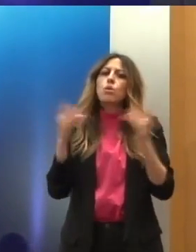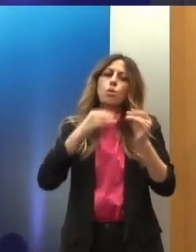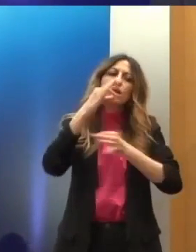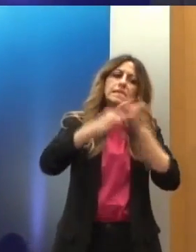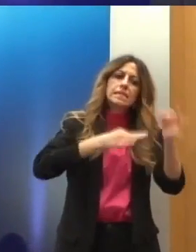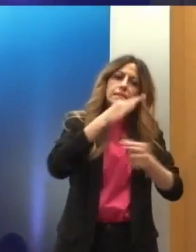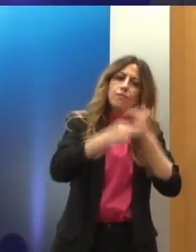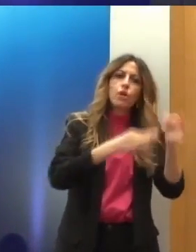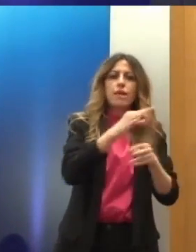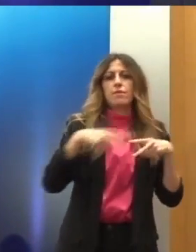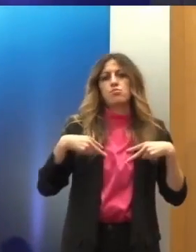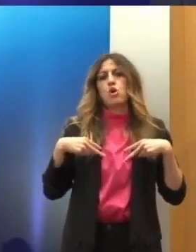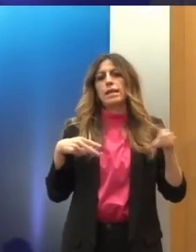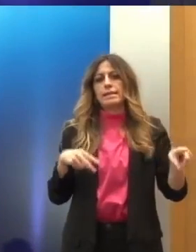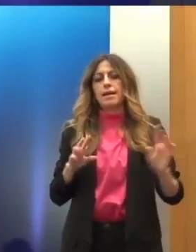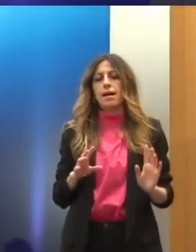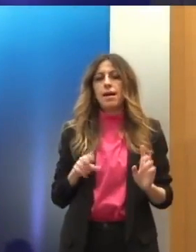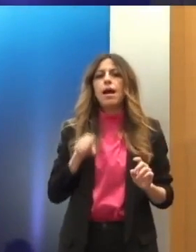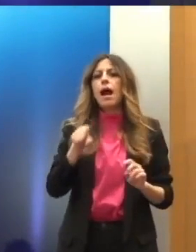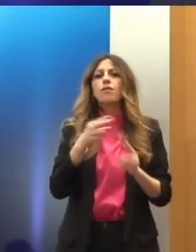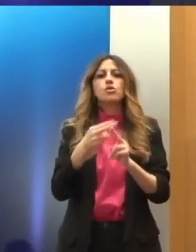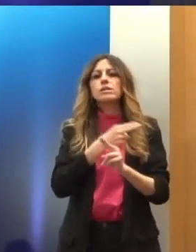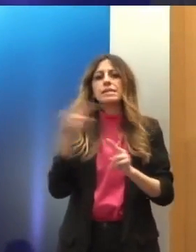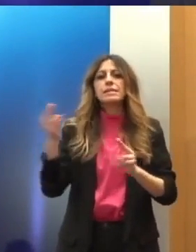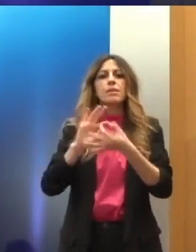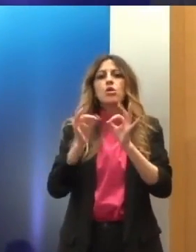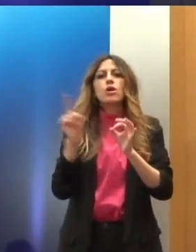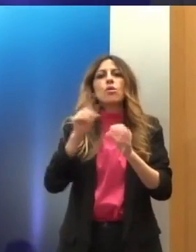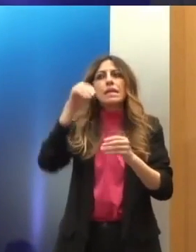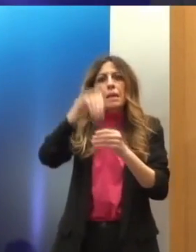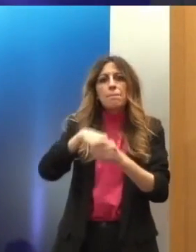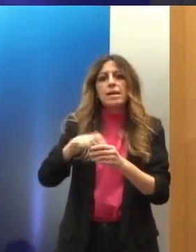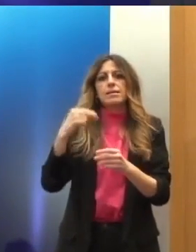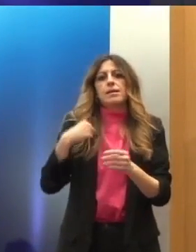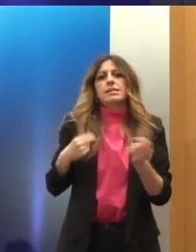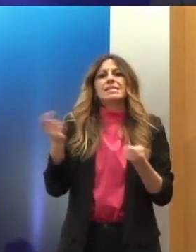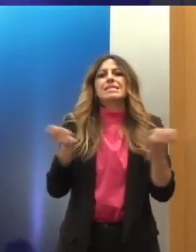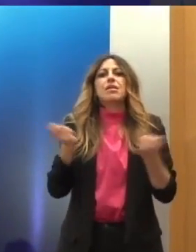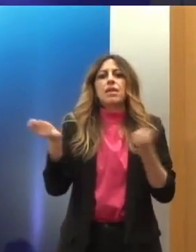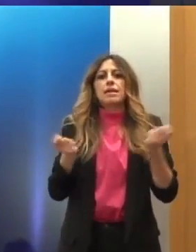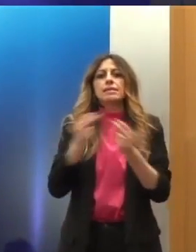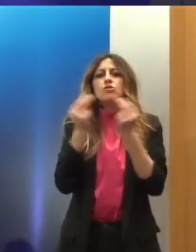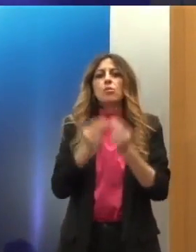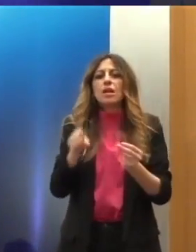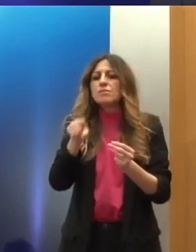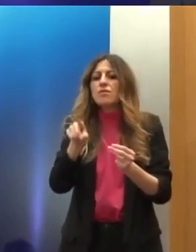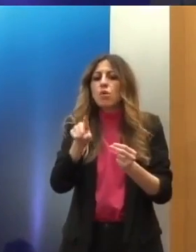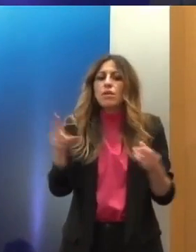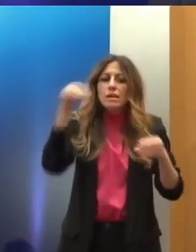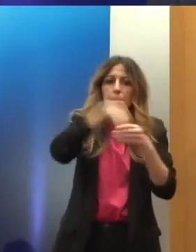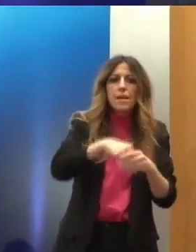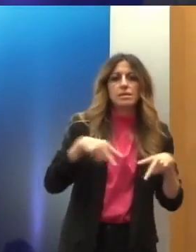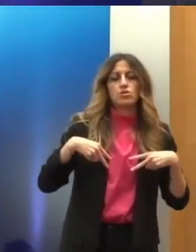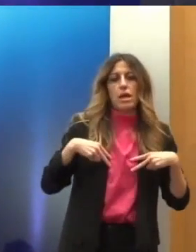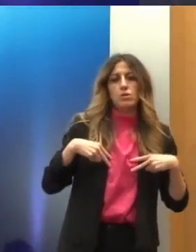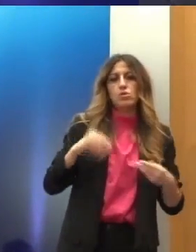Με άλλα λόγια, δεν είναι ούτε κομμάτι της διοίκησης, άρα δεν είναι κράτος με τη στενή του μορφή, ούτε όμως